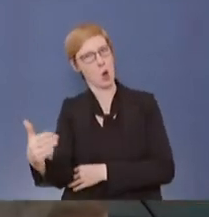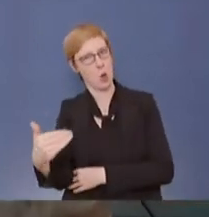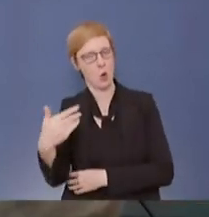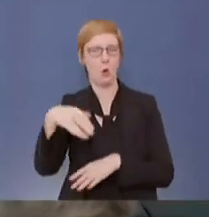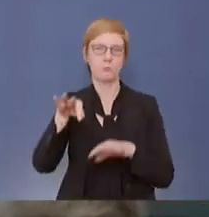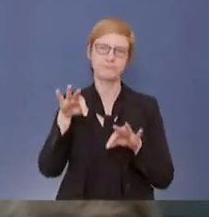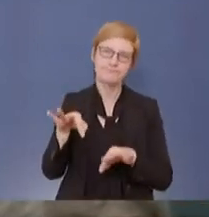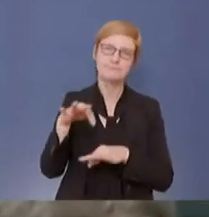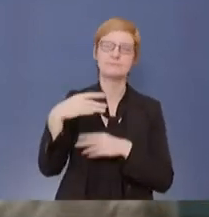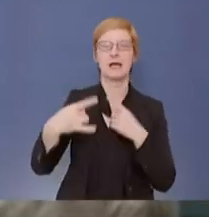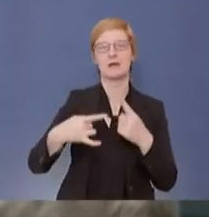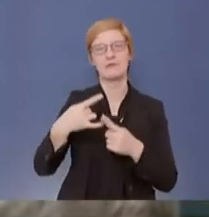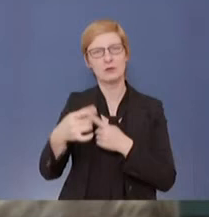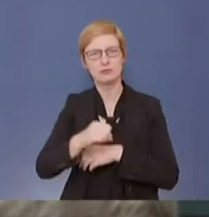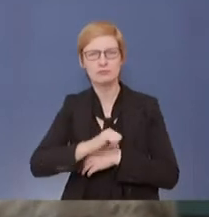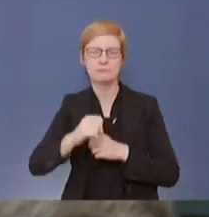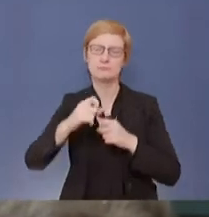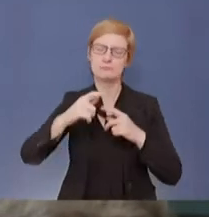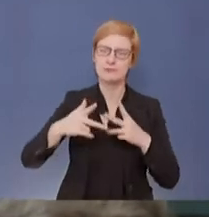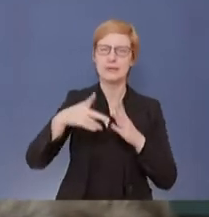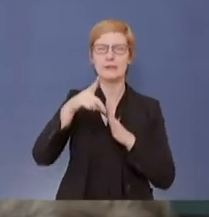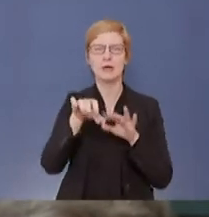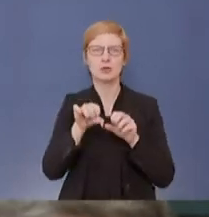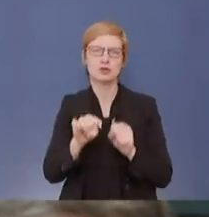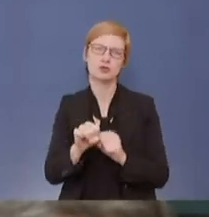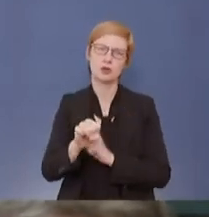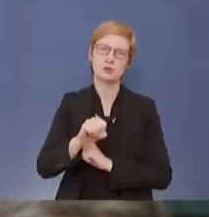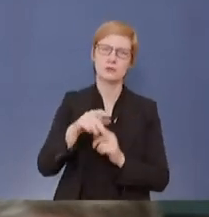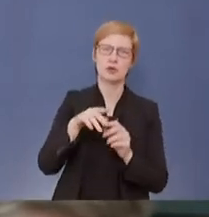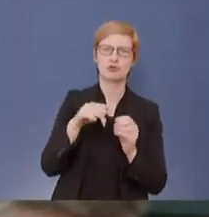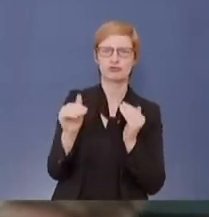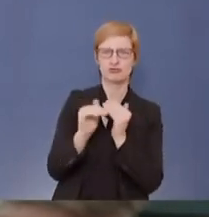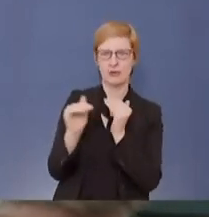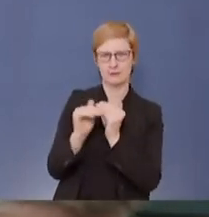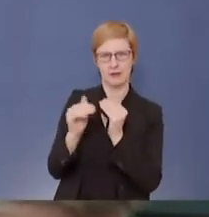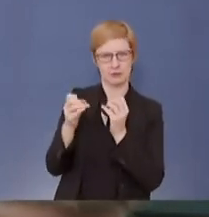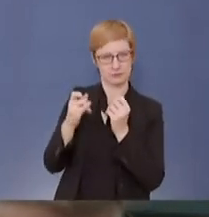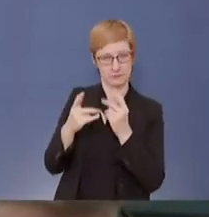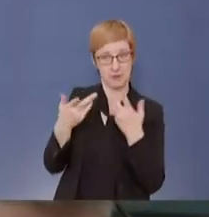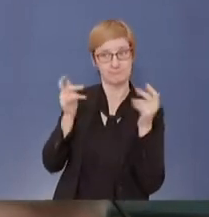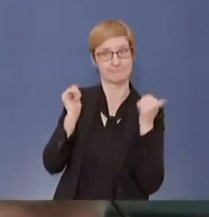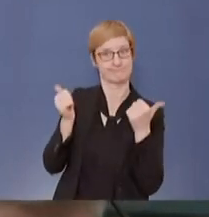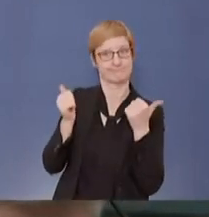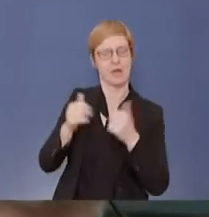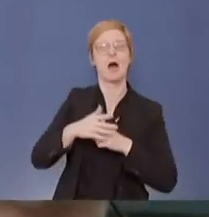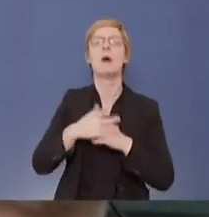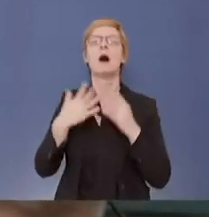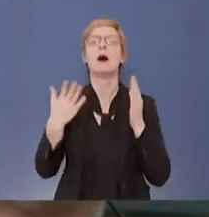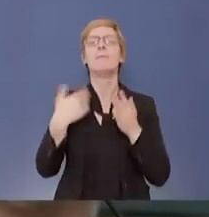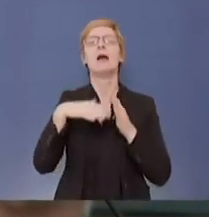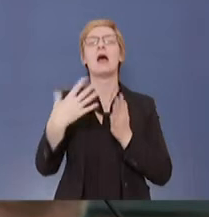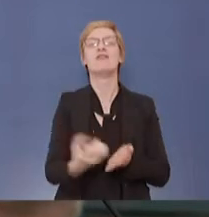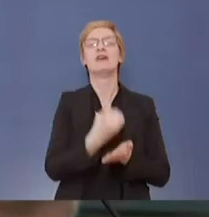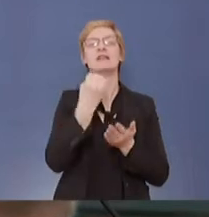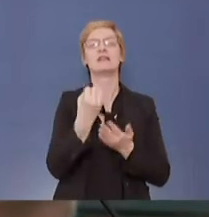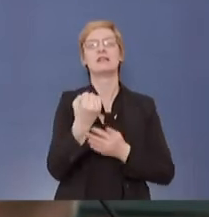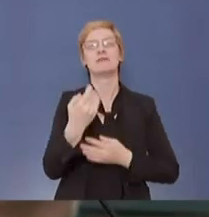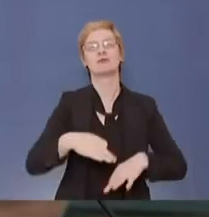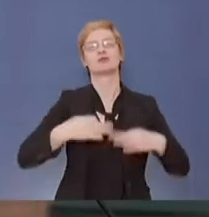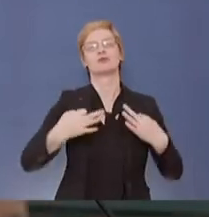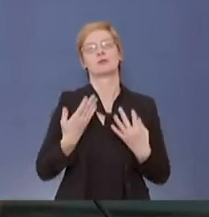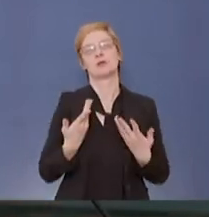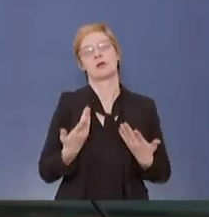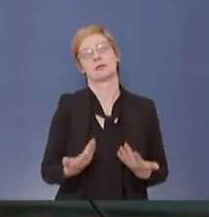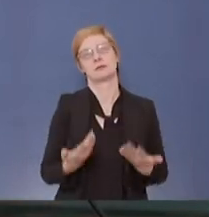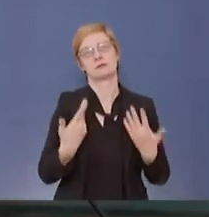Datenschutzstandard. Nun gibt es zunehmend Rufe danach, im Sinne des effektiveren Gesundheitsschutzes Abstriche beim